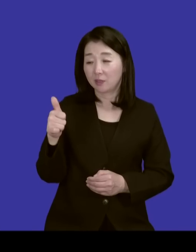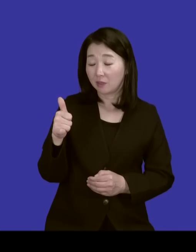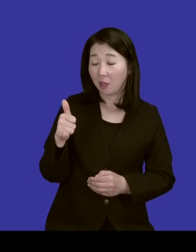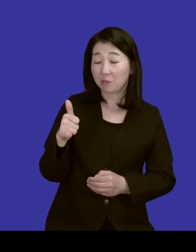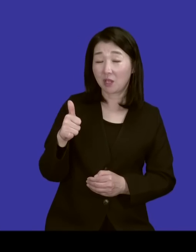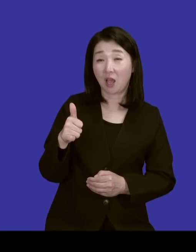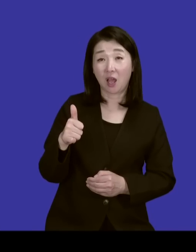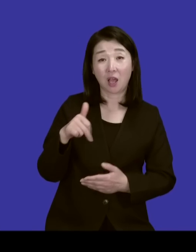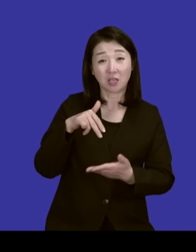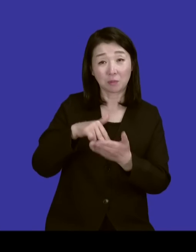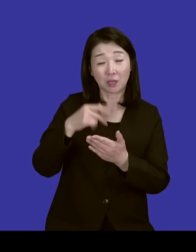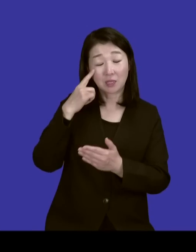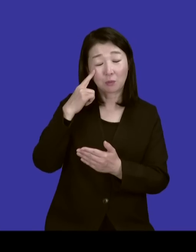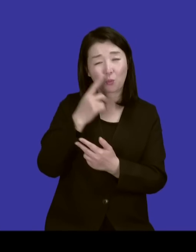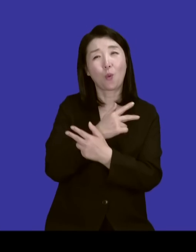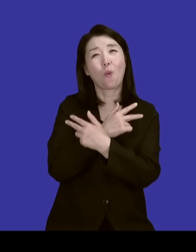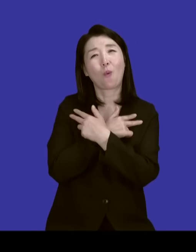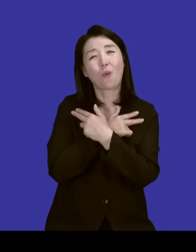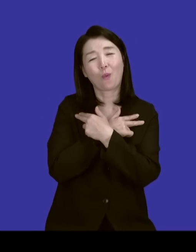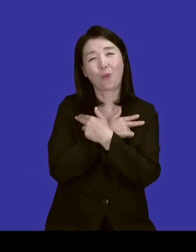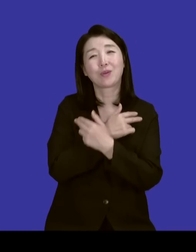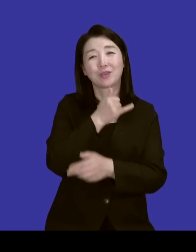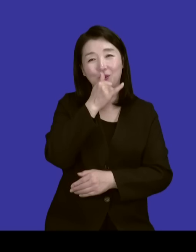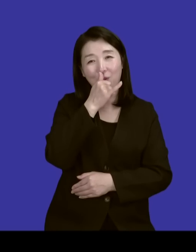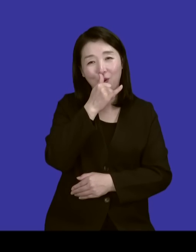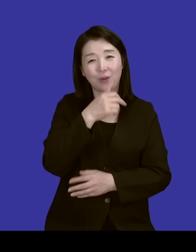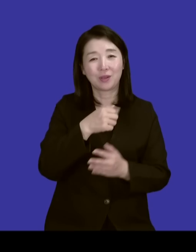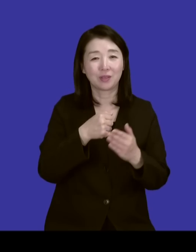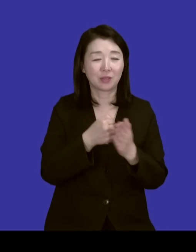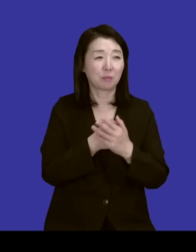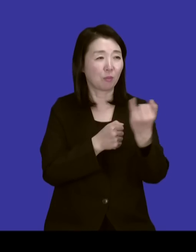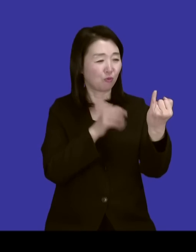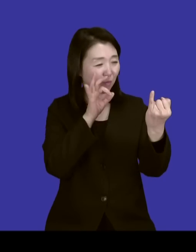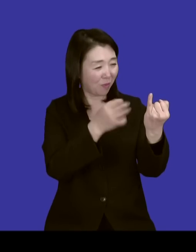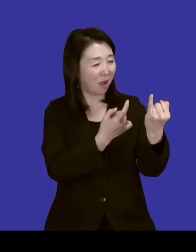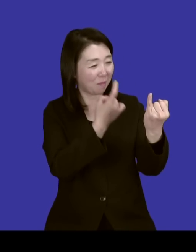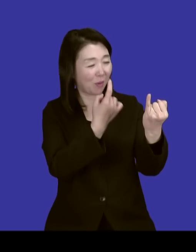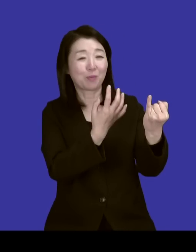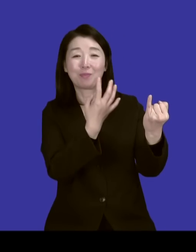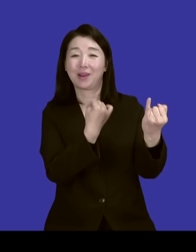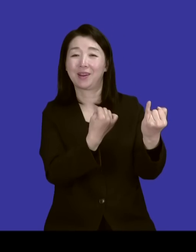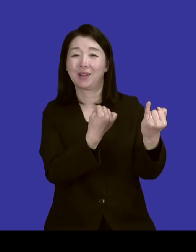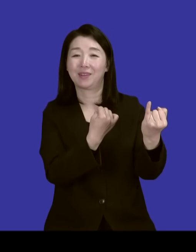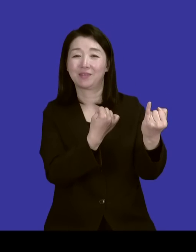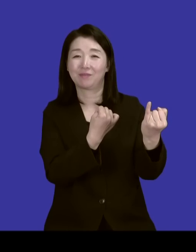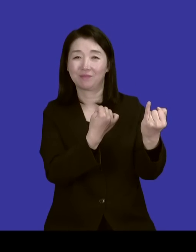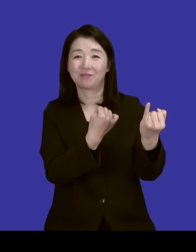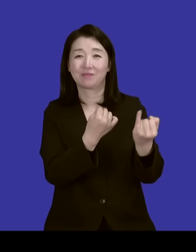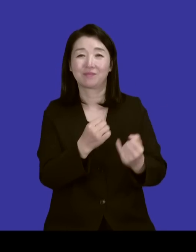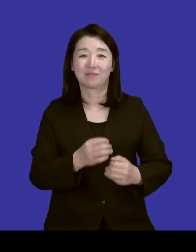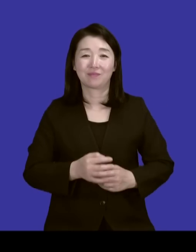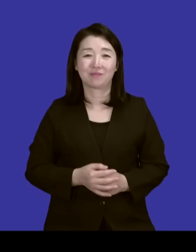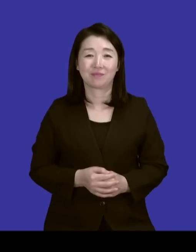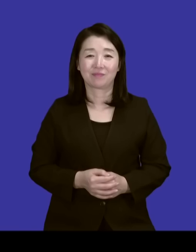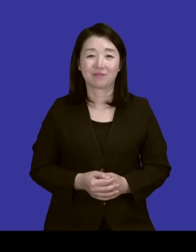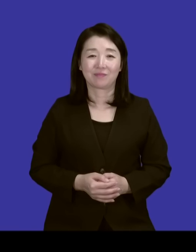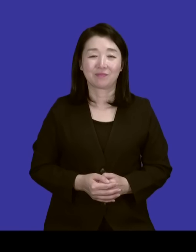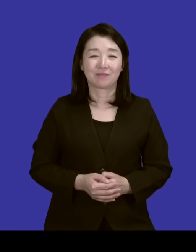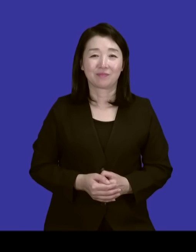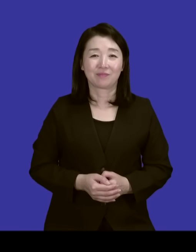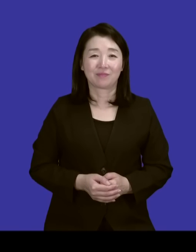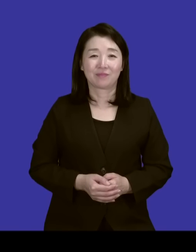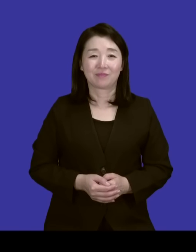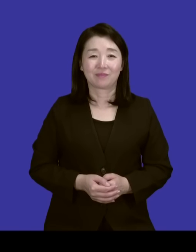그럴까 그런 스타일이기 때문에 제가 많은 걸 배우고 좀 그렇죠. 그렇죠.